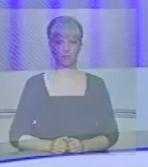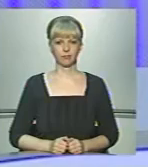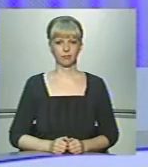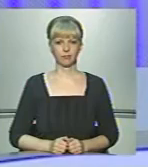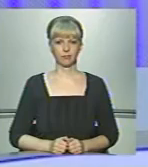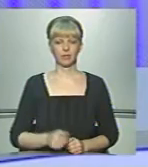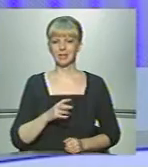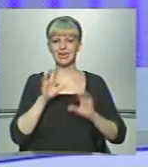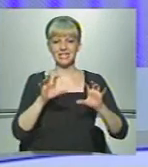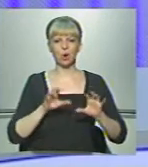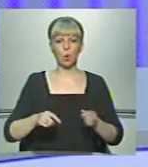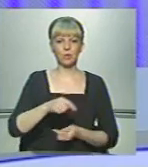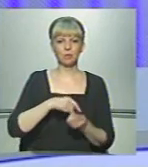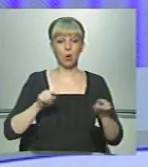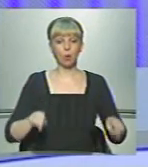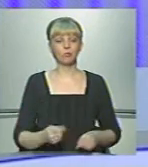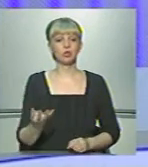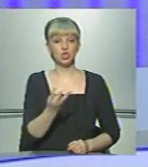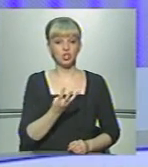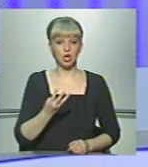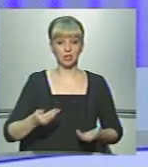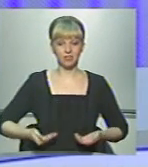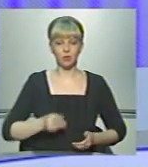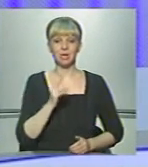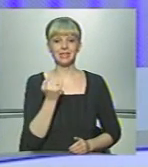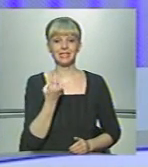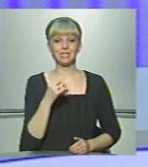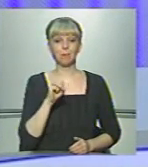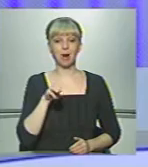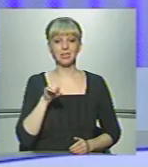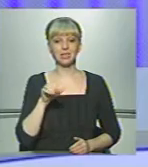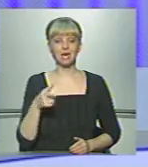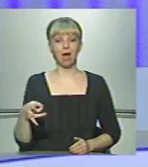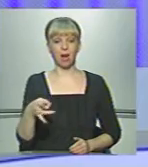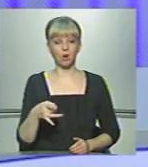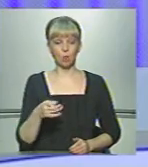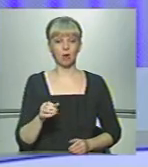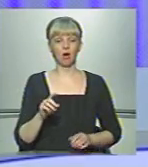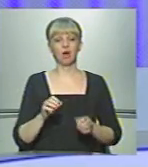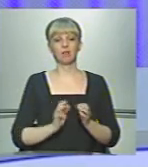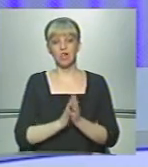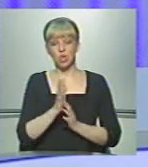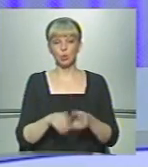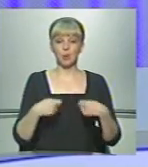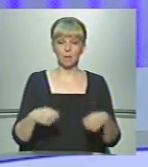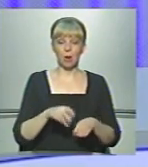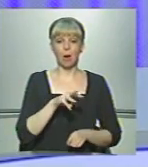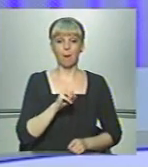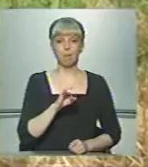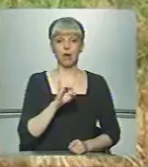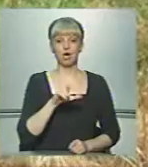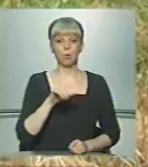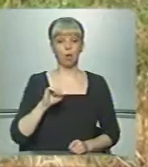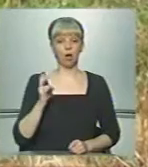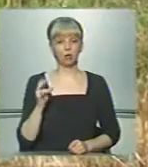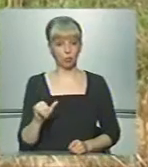Незаконний бізнес зорганізували четверо жителів Кіцминського району. А саме вирощували і збували марихуану.